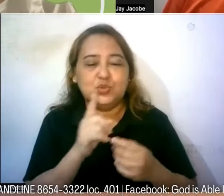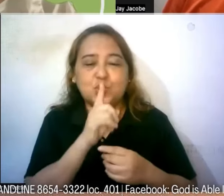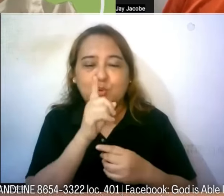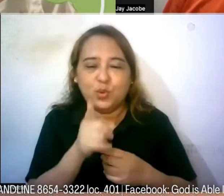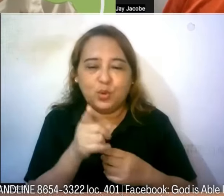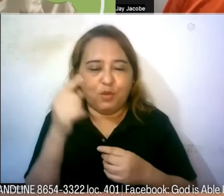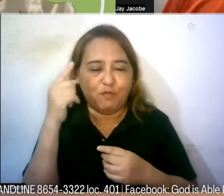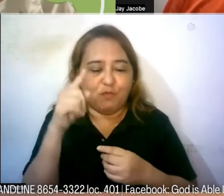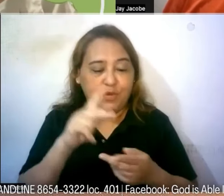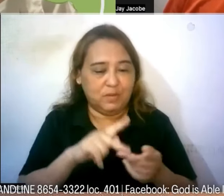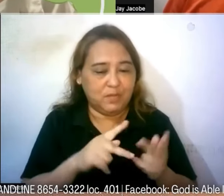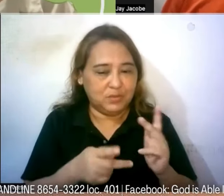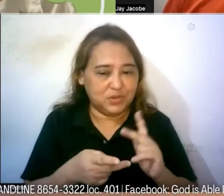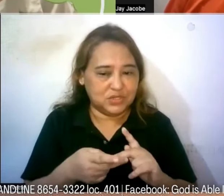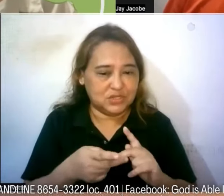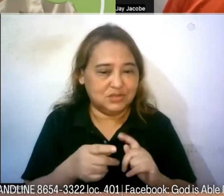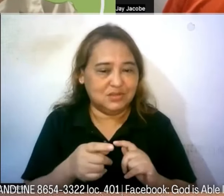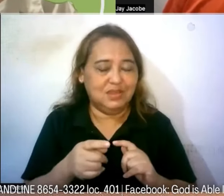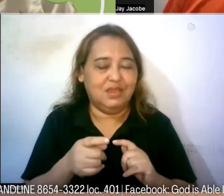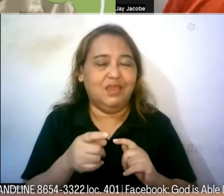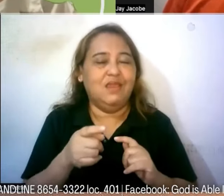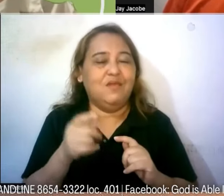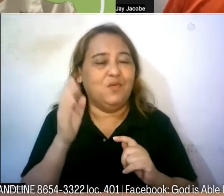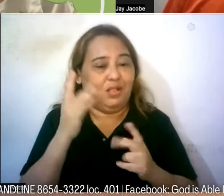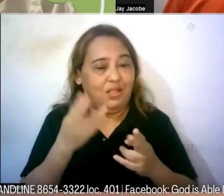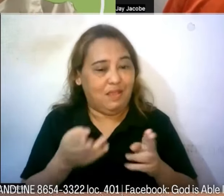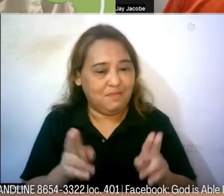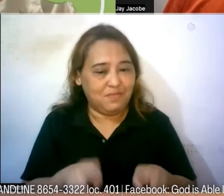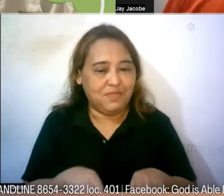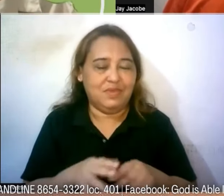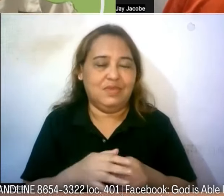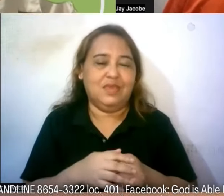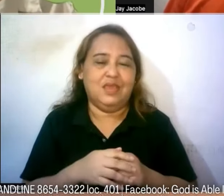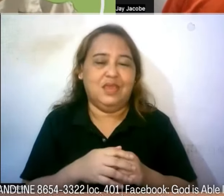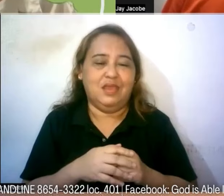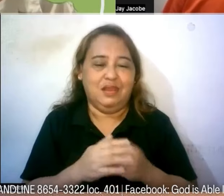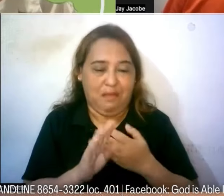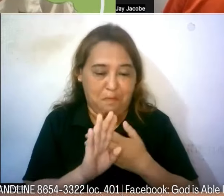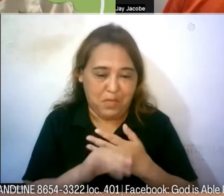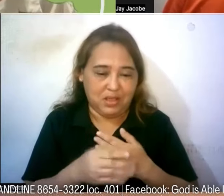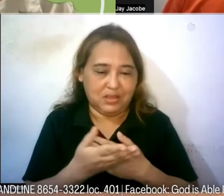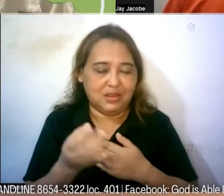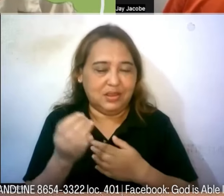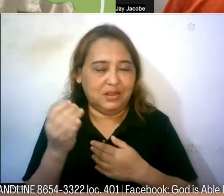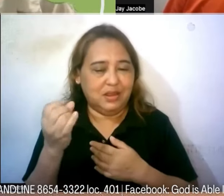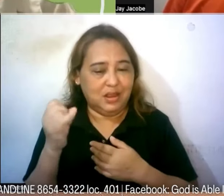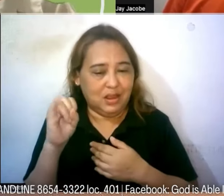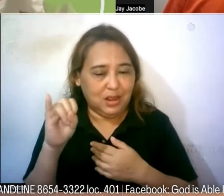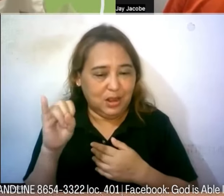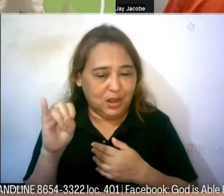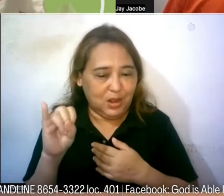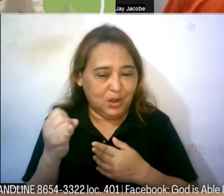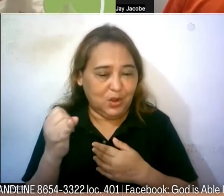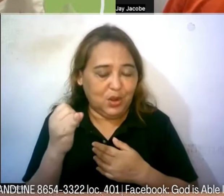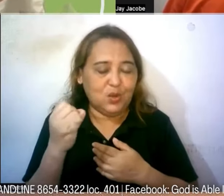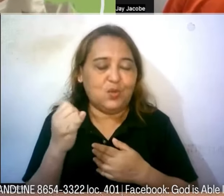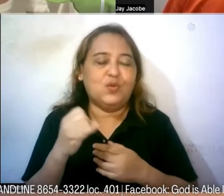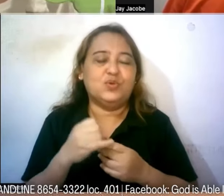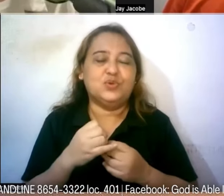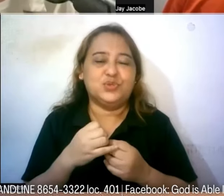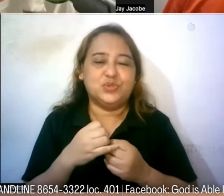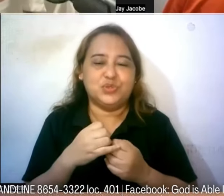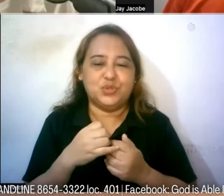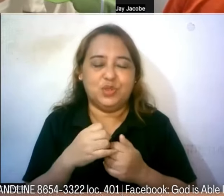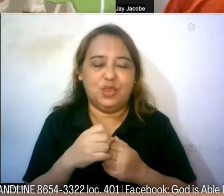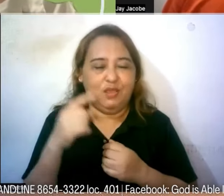for the partnership na matuloy sa Ilocos Sur we're praying na makabalik kami dyan with more devices di naman dahil sa paramihan kundi para po sa mga